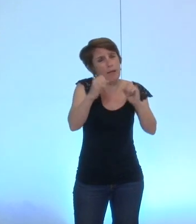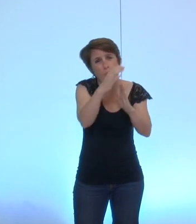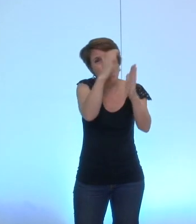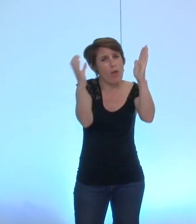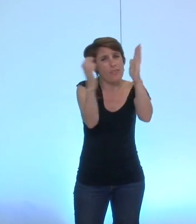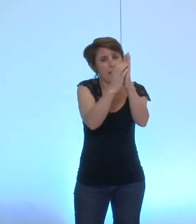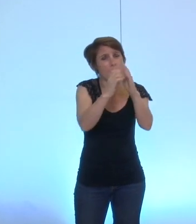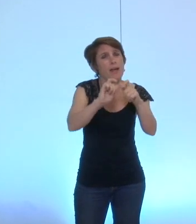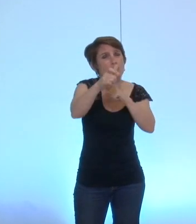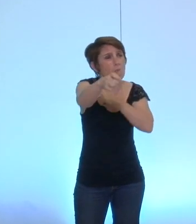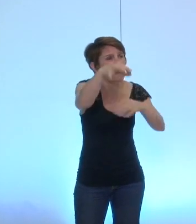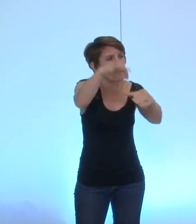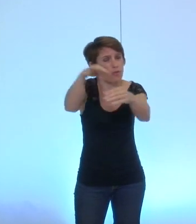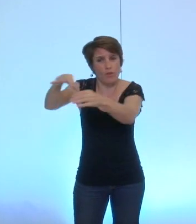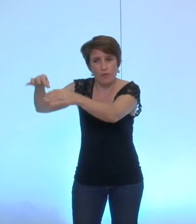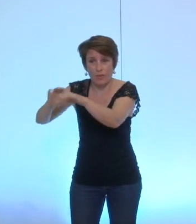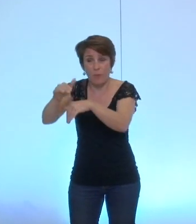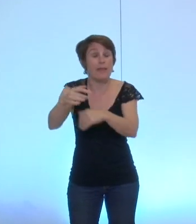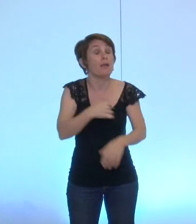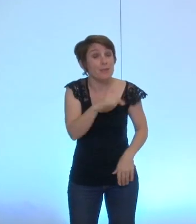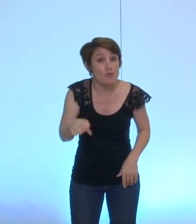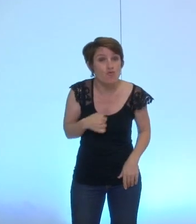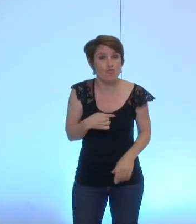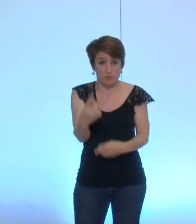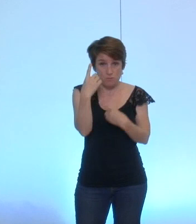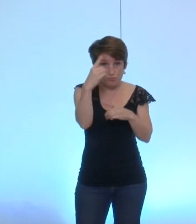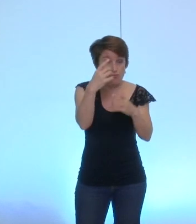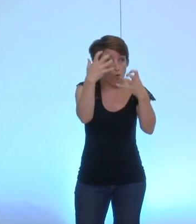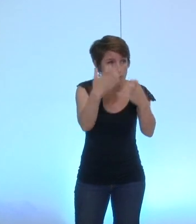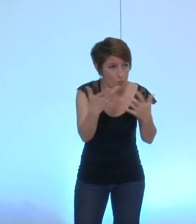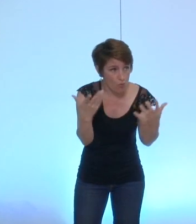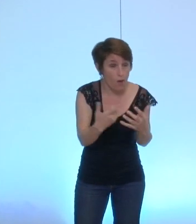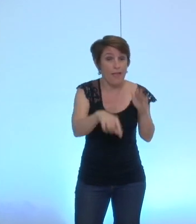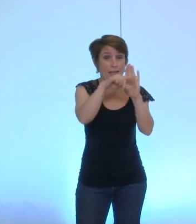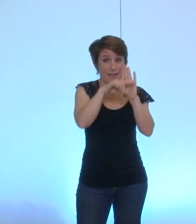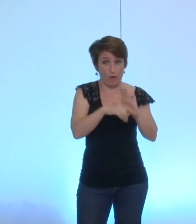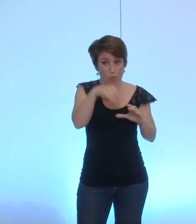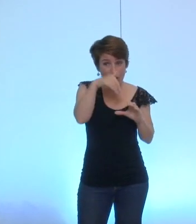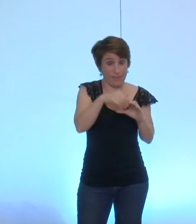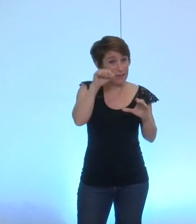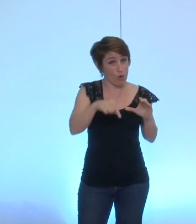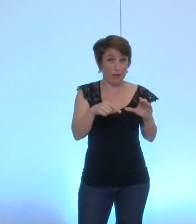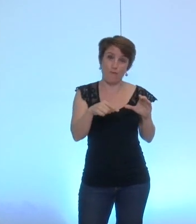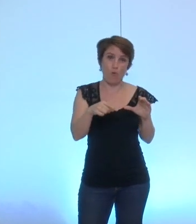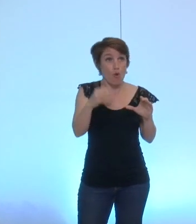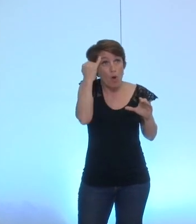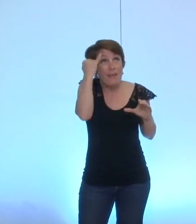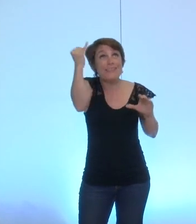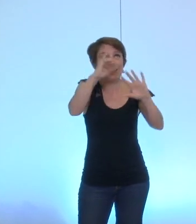à voter ce que nous vous demandons c'est d'intégrer au règlement intérieur le principe parce qu'il nous semble qu'il est important